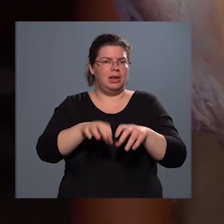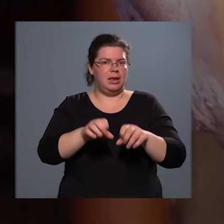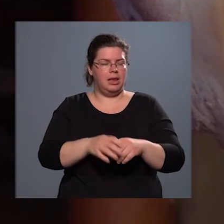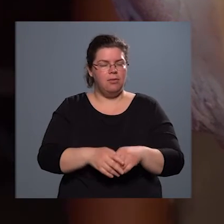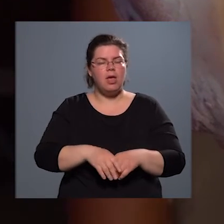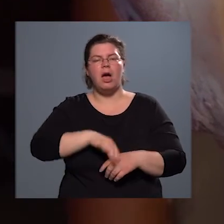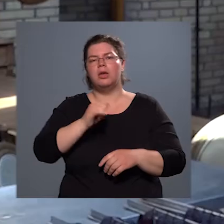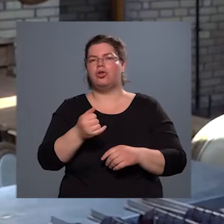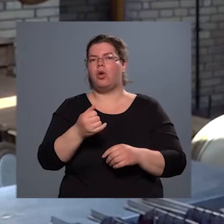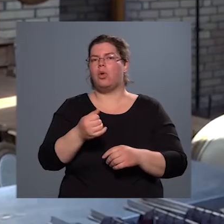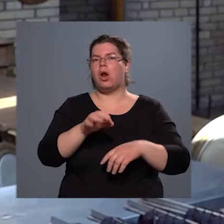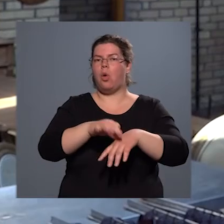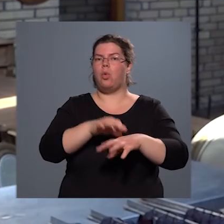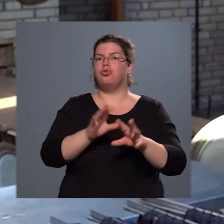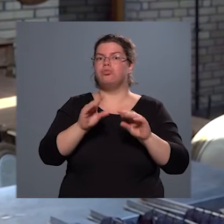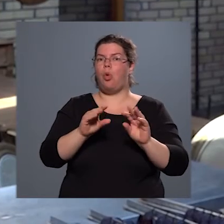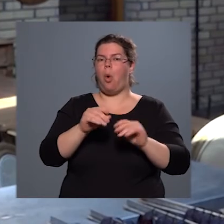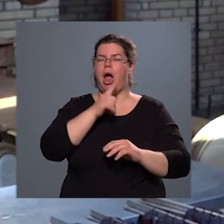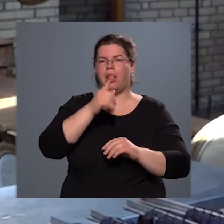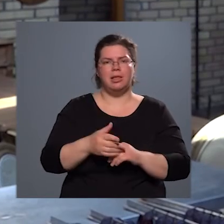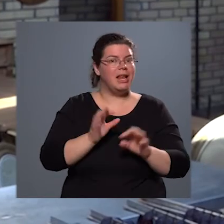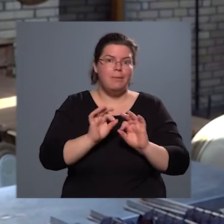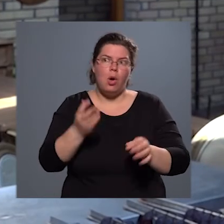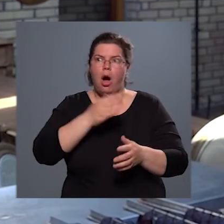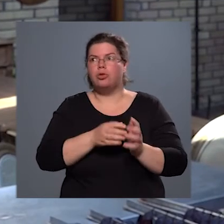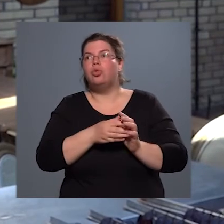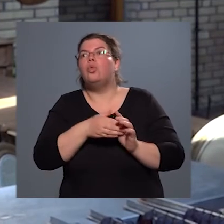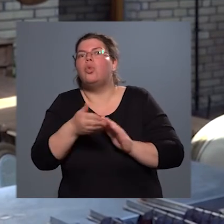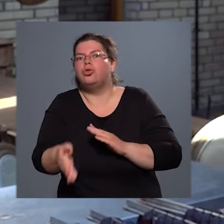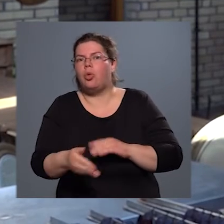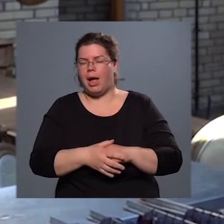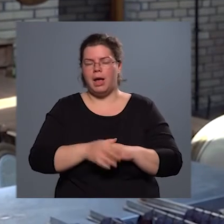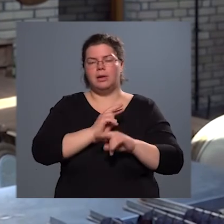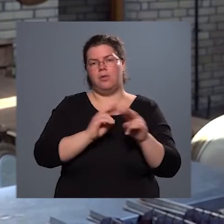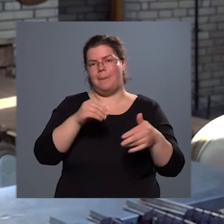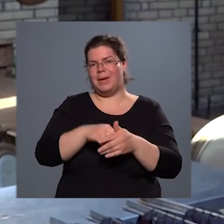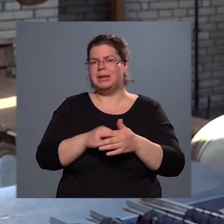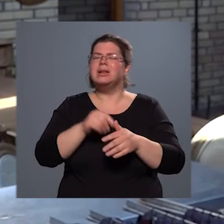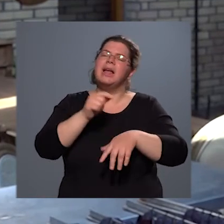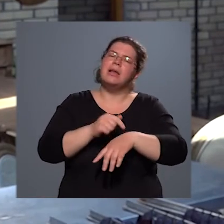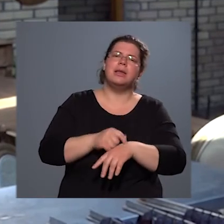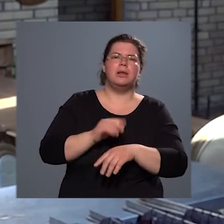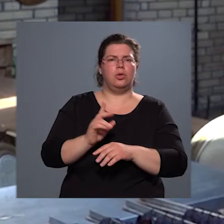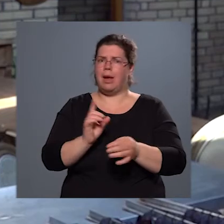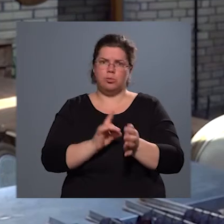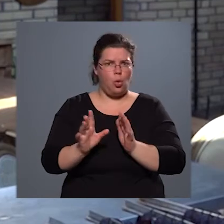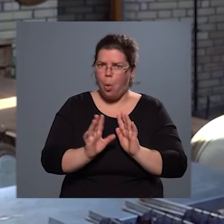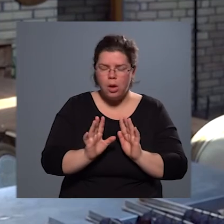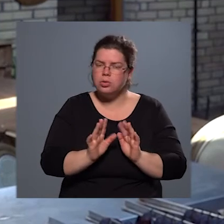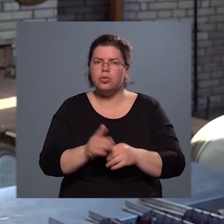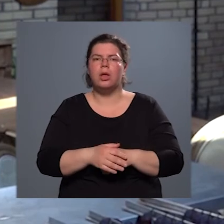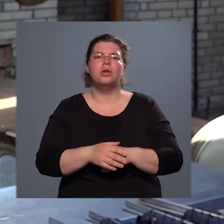az olyan hús puhább lesz, de hát az sehol sokáig van benne, szóval végülis itt az idő az, amit nem gyorspárcolt, meg semmilyen